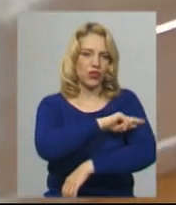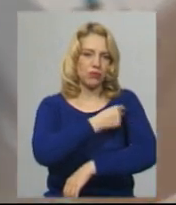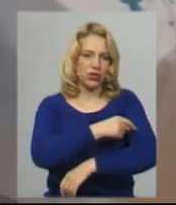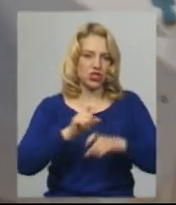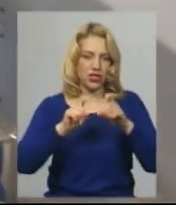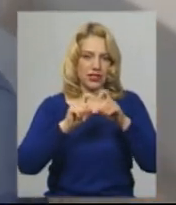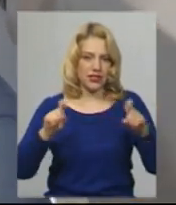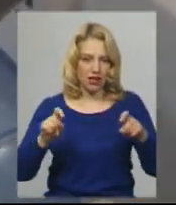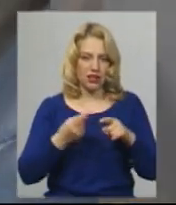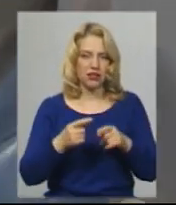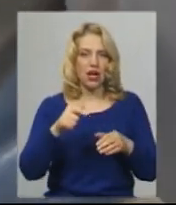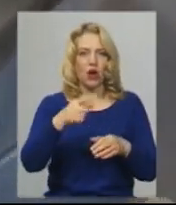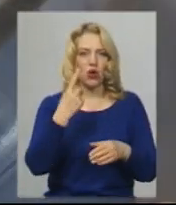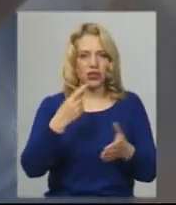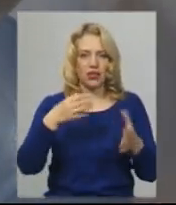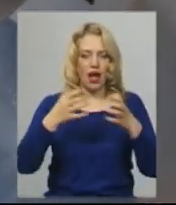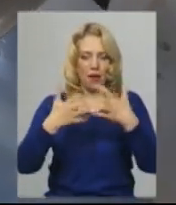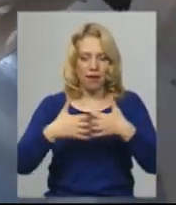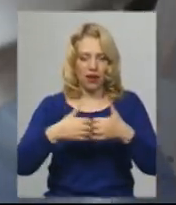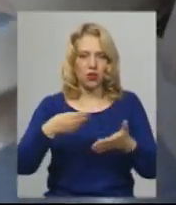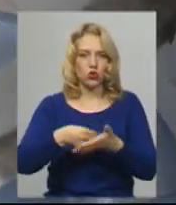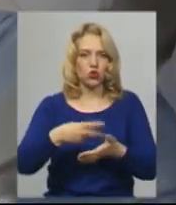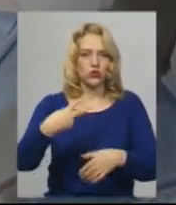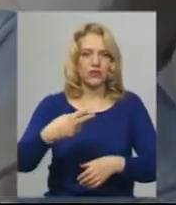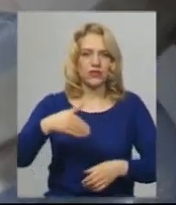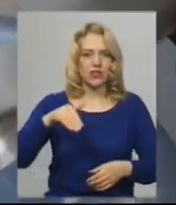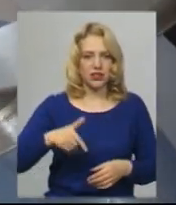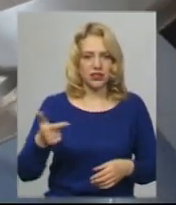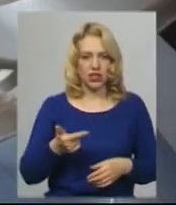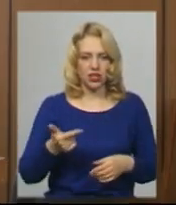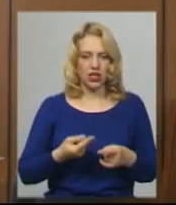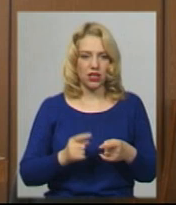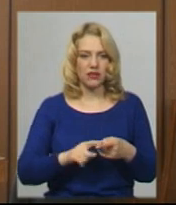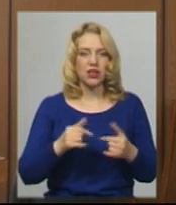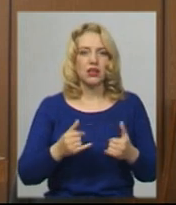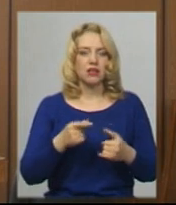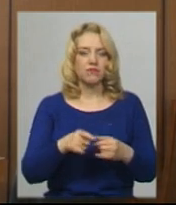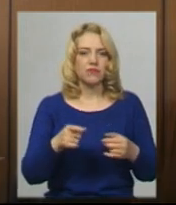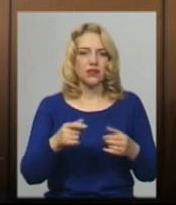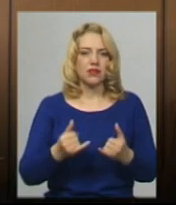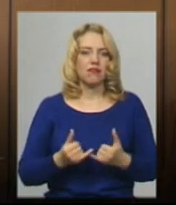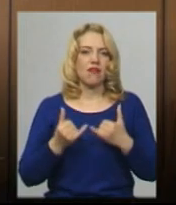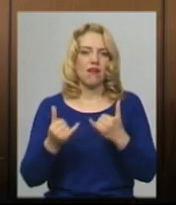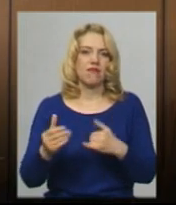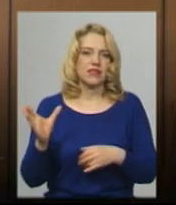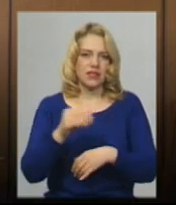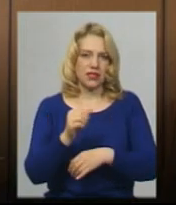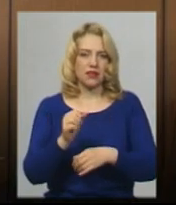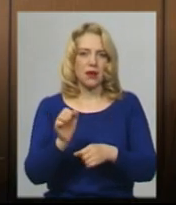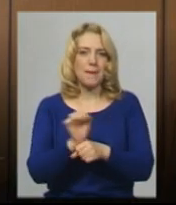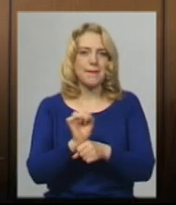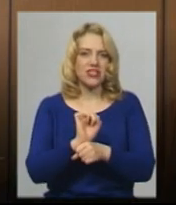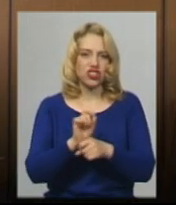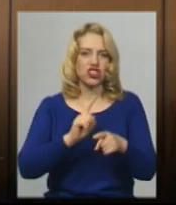гривень, каже Олексій Свістанов. Додає, передусім розглядають можливість обладнати ними карети швидкої. Не всі машини швидкої допомоги